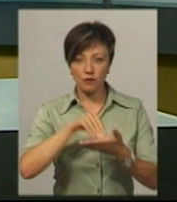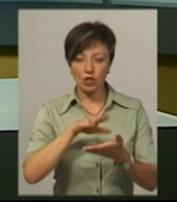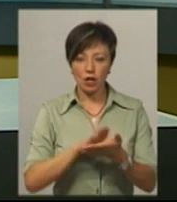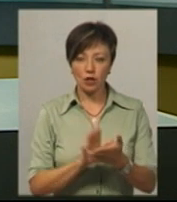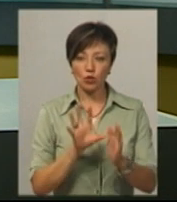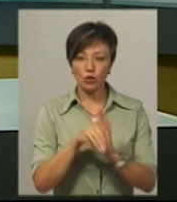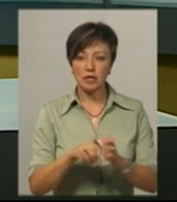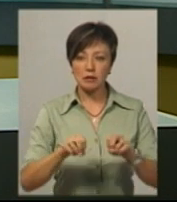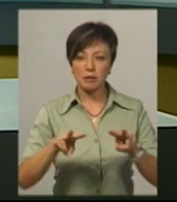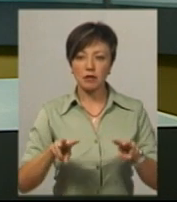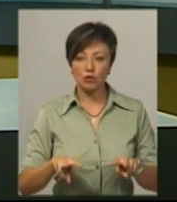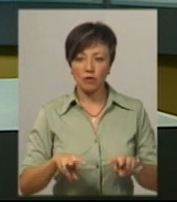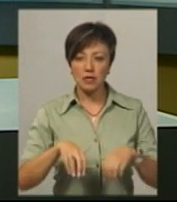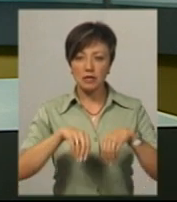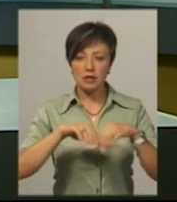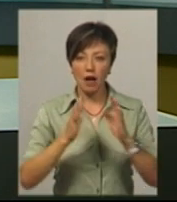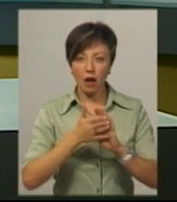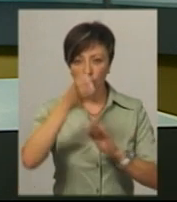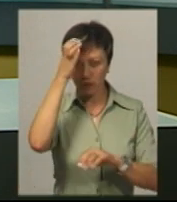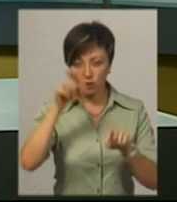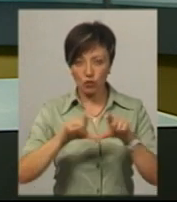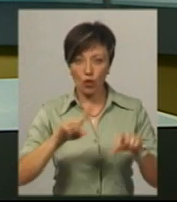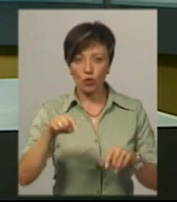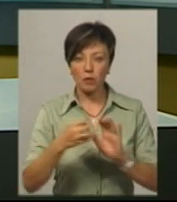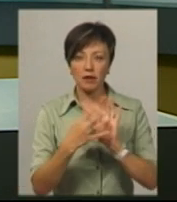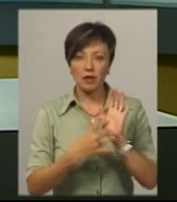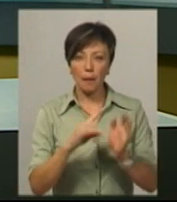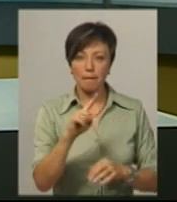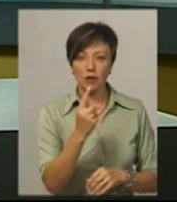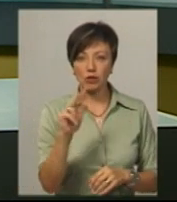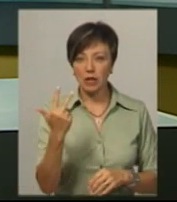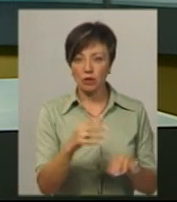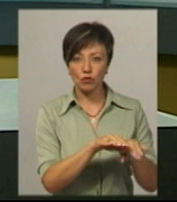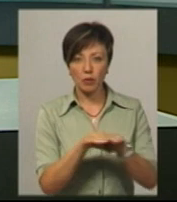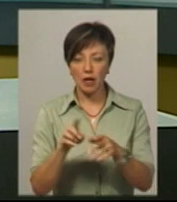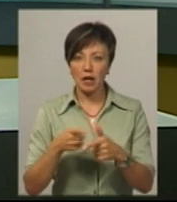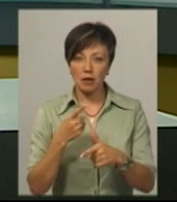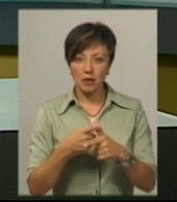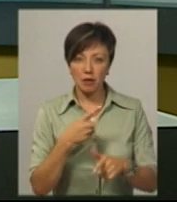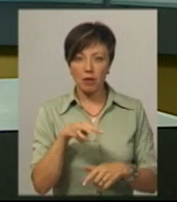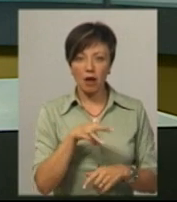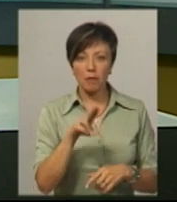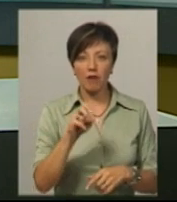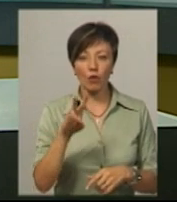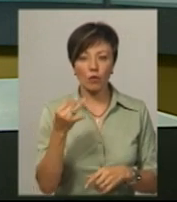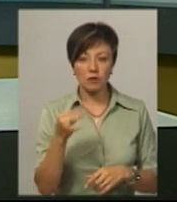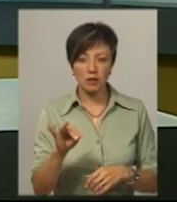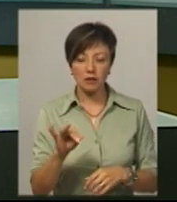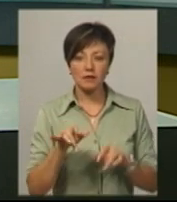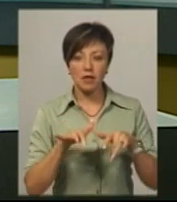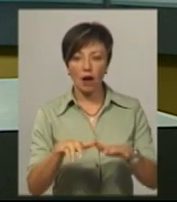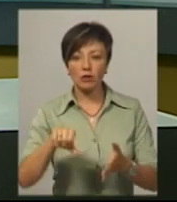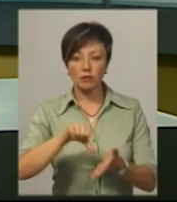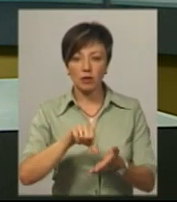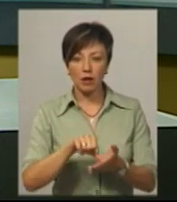долучилась спеціалізована загальноосвітня школа номер 19 першого третіх ступенів імені академіка Михайла Павловського. У заході